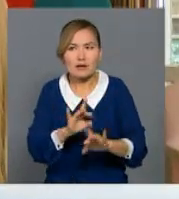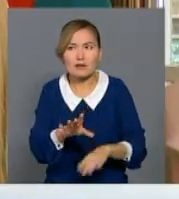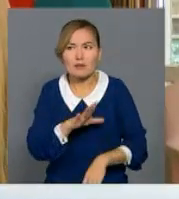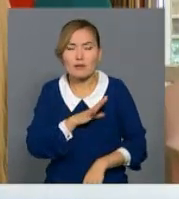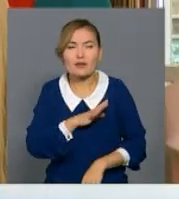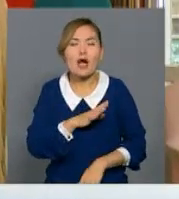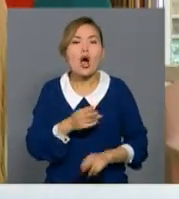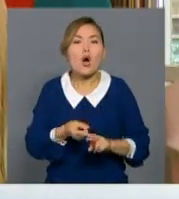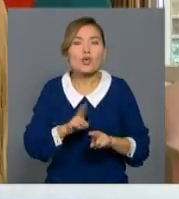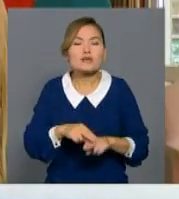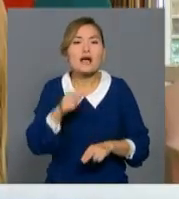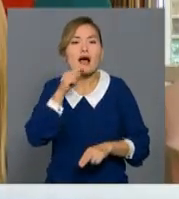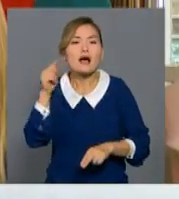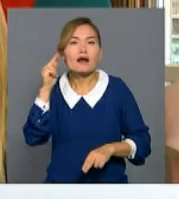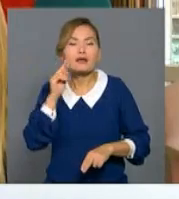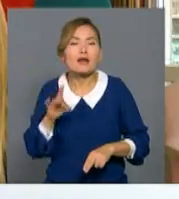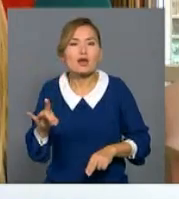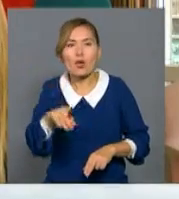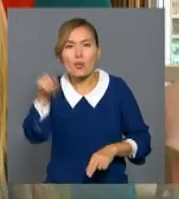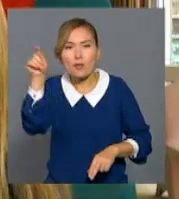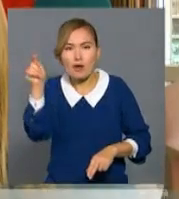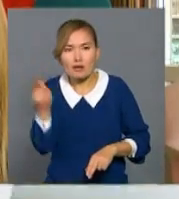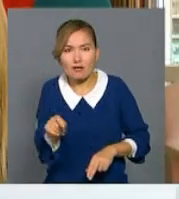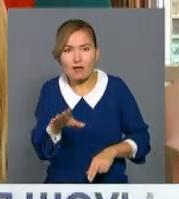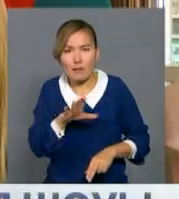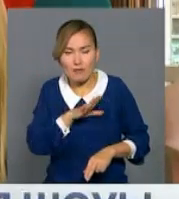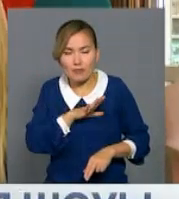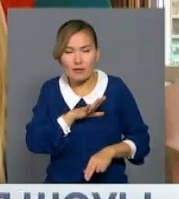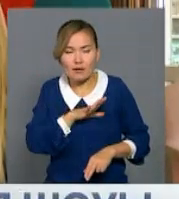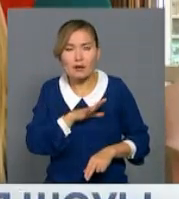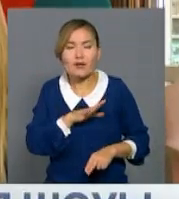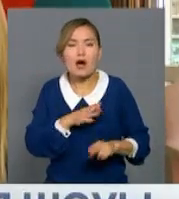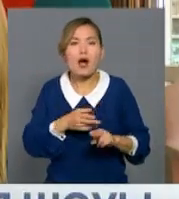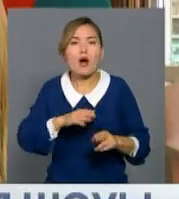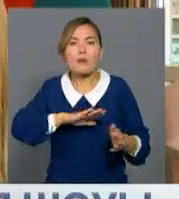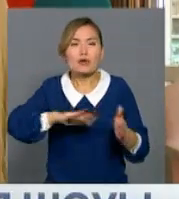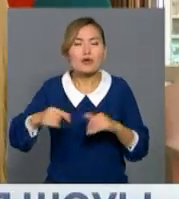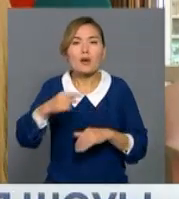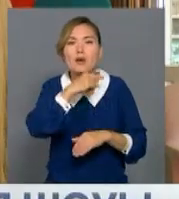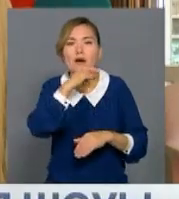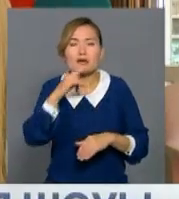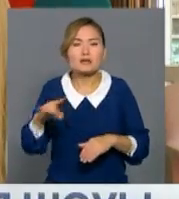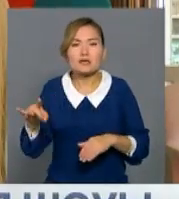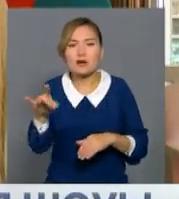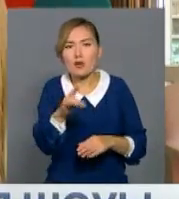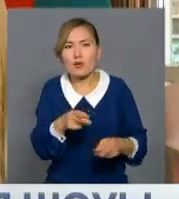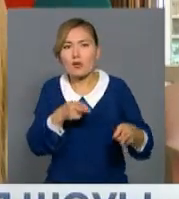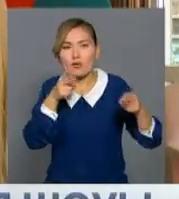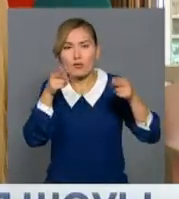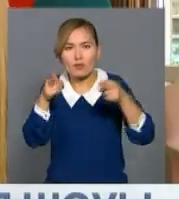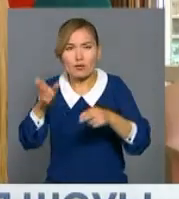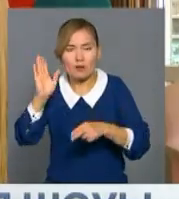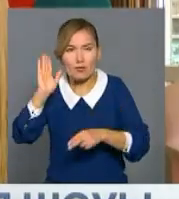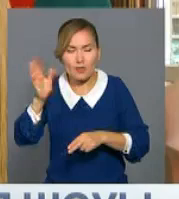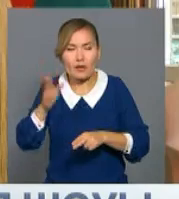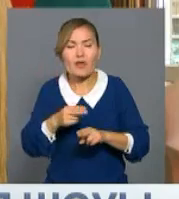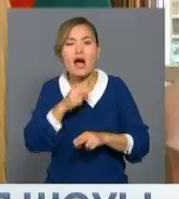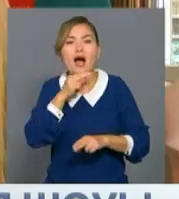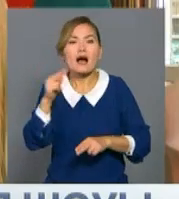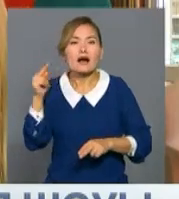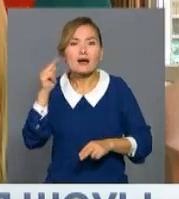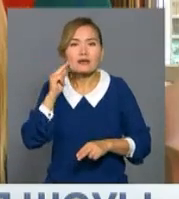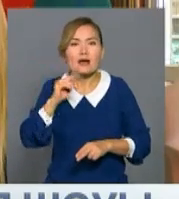барамыз. Бұдан кейін Ресей мемлекетінде өткізбелі жатырмыз. Бұл рөтшоу Қытай мен